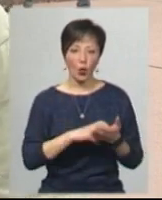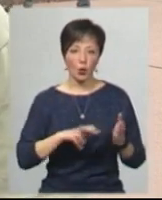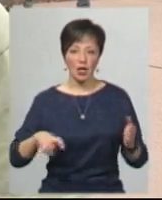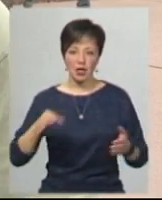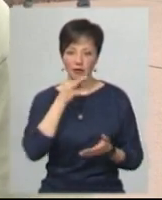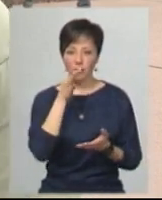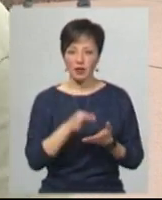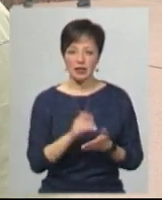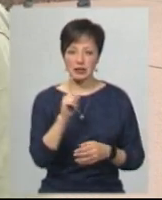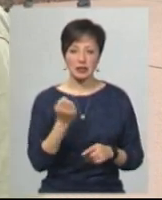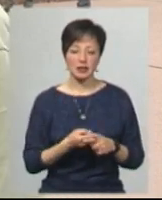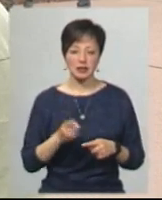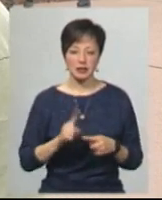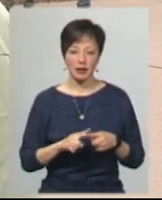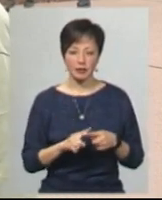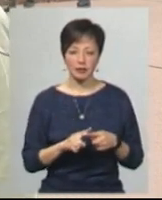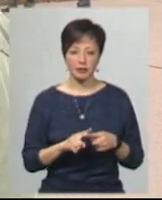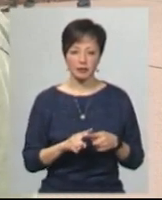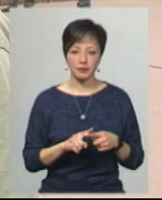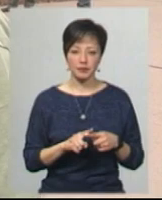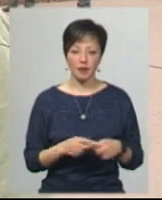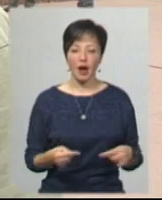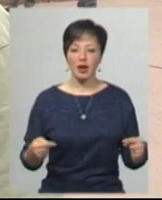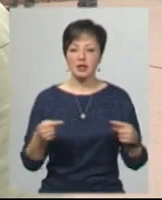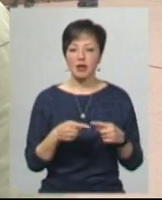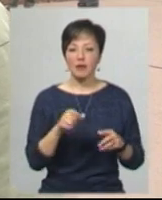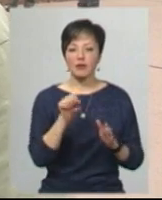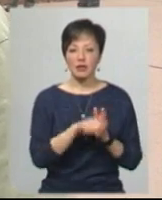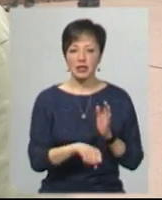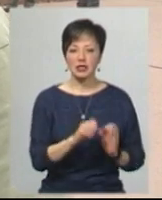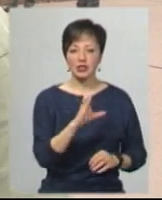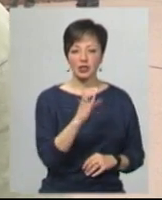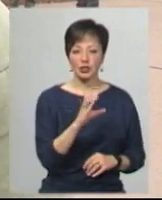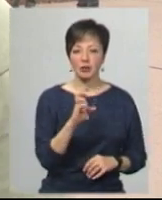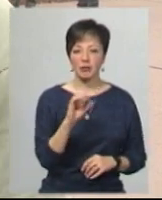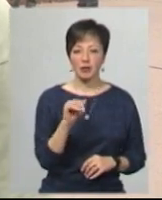відповідальності за це, а саме вбивство Сашка Білого,